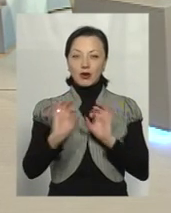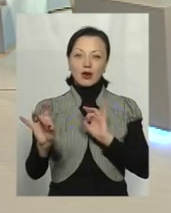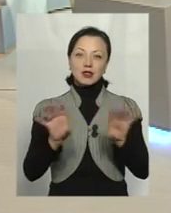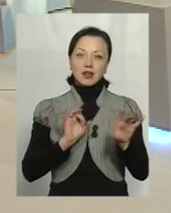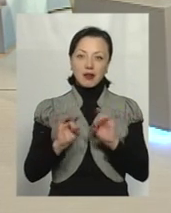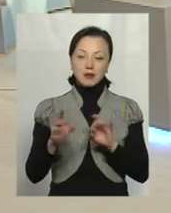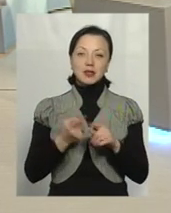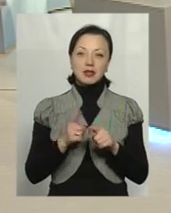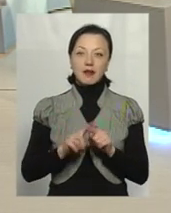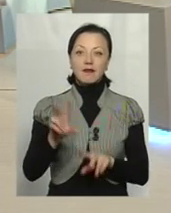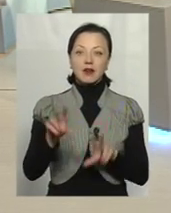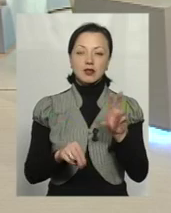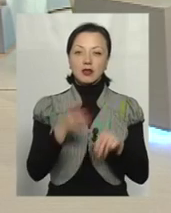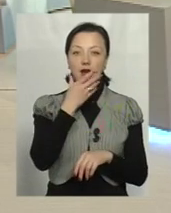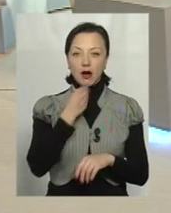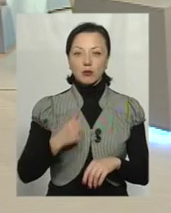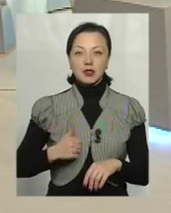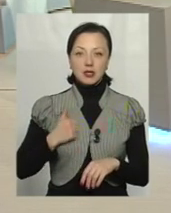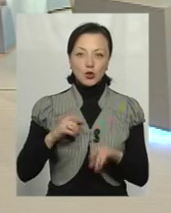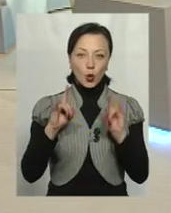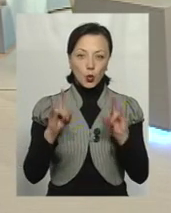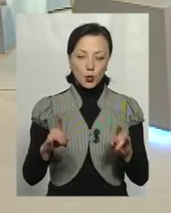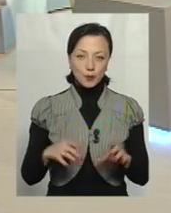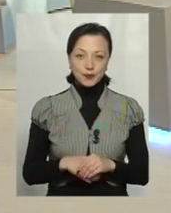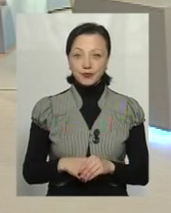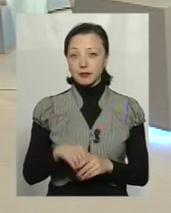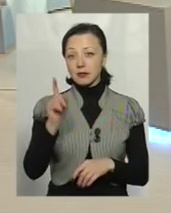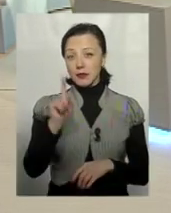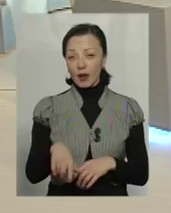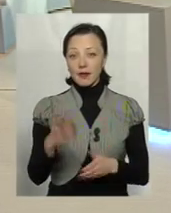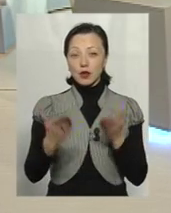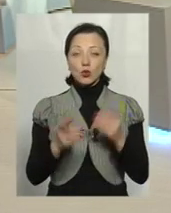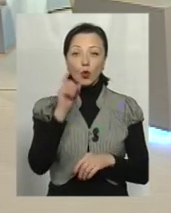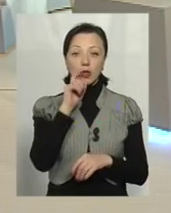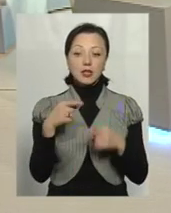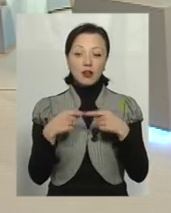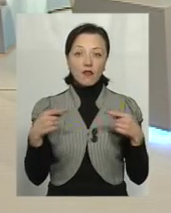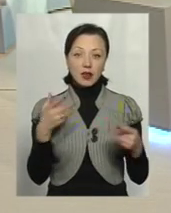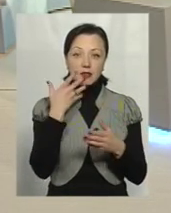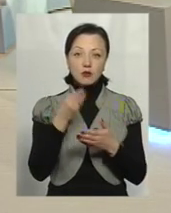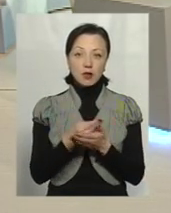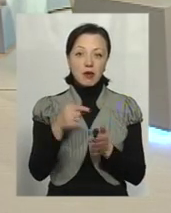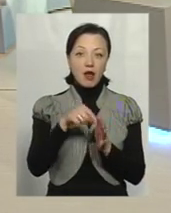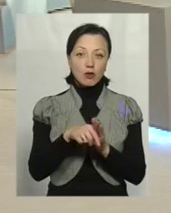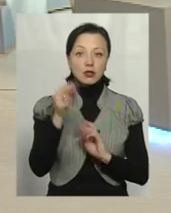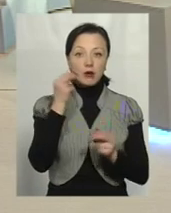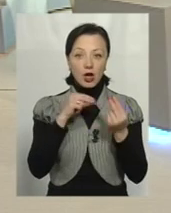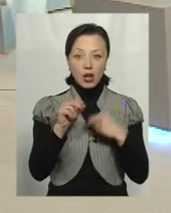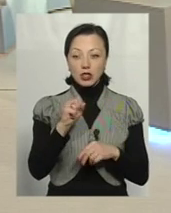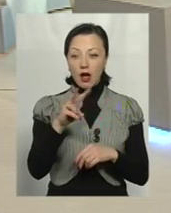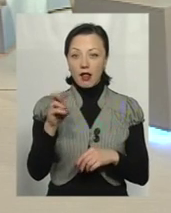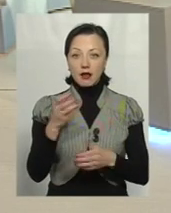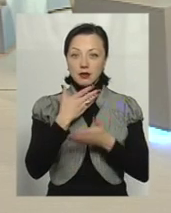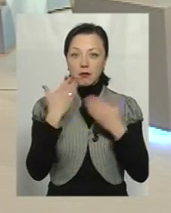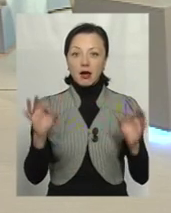Розрекламовано. Тому що це вважається гарно, престижно, круто. Навіть якщо український товар за своїми якостями кращий, але в нього